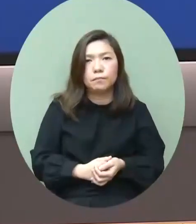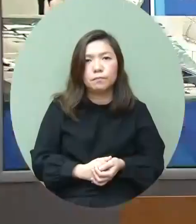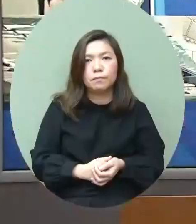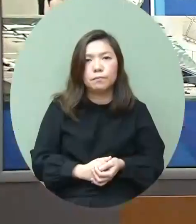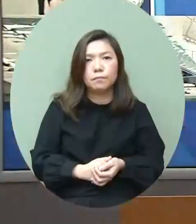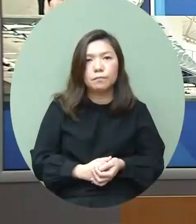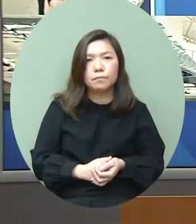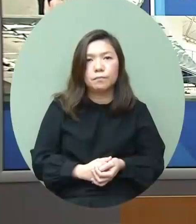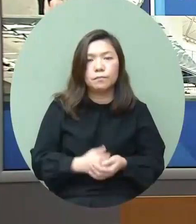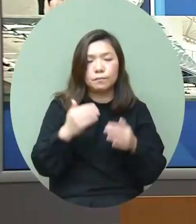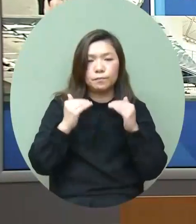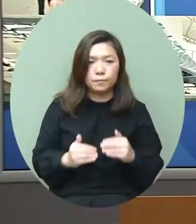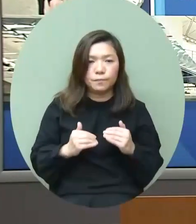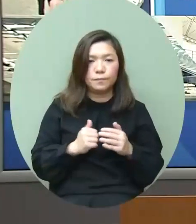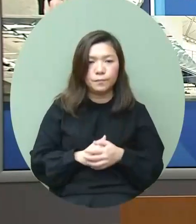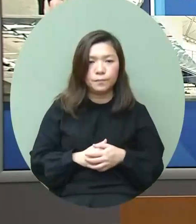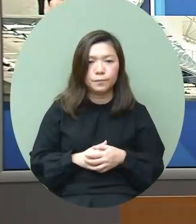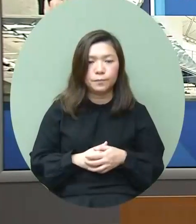好 接著是下一位記者的提問